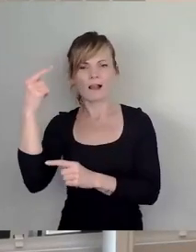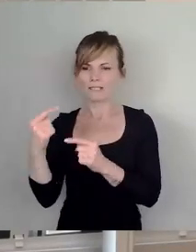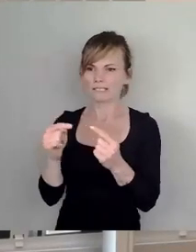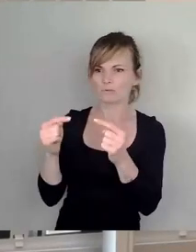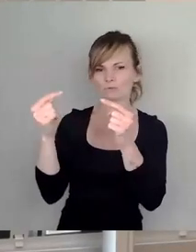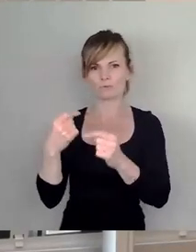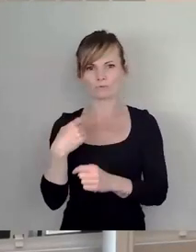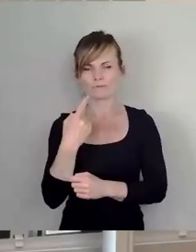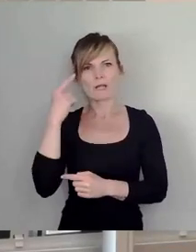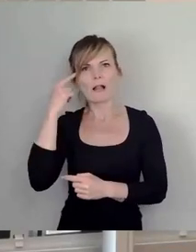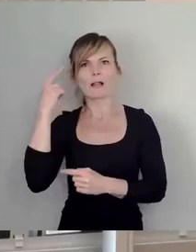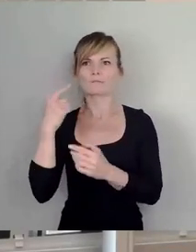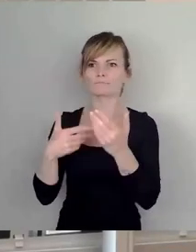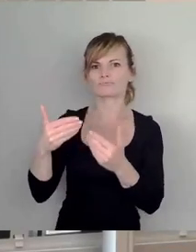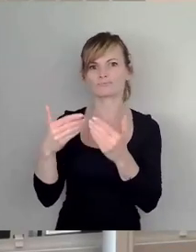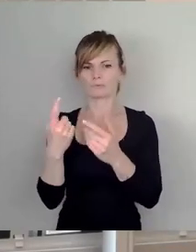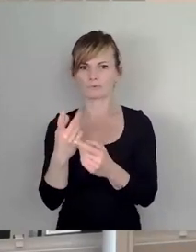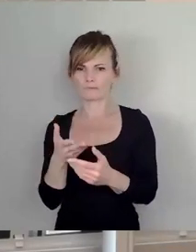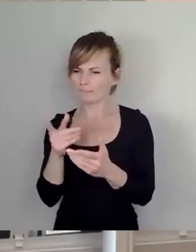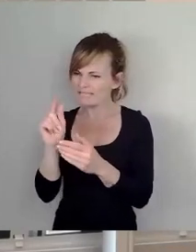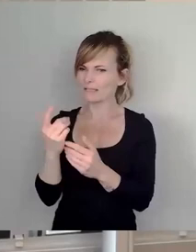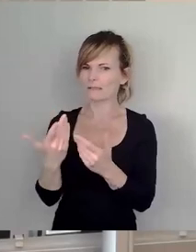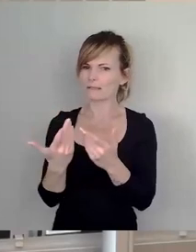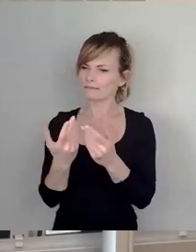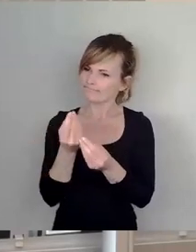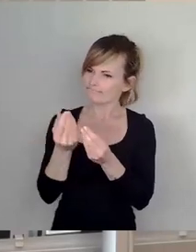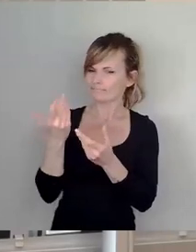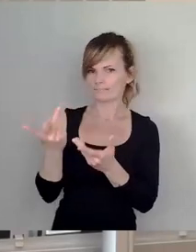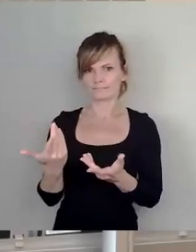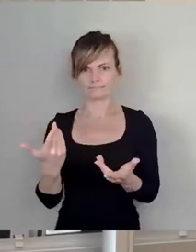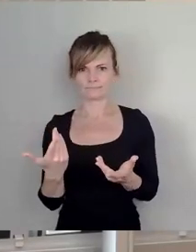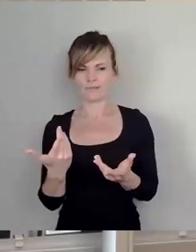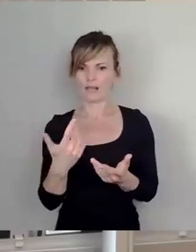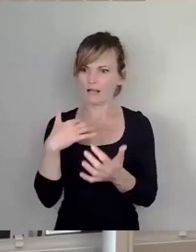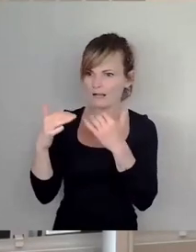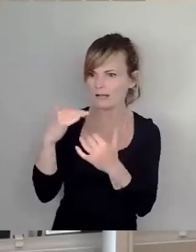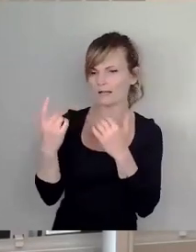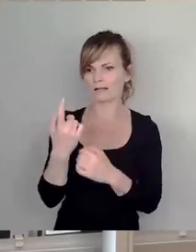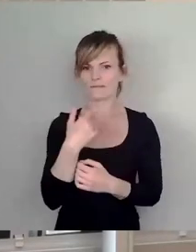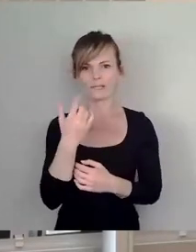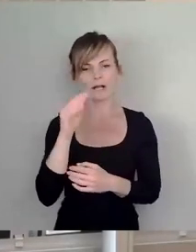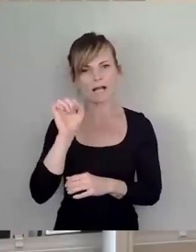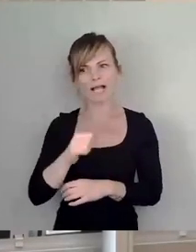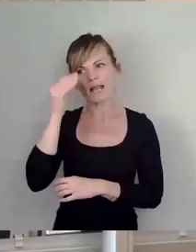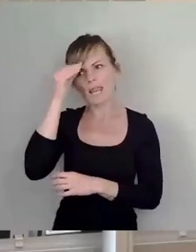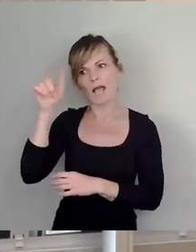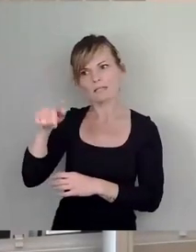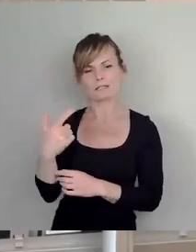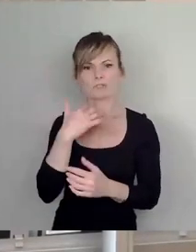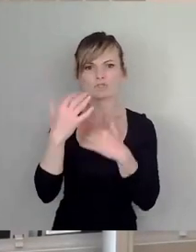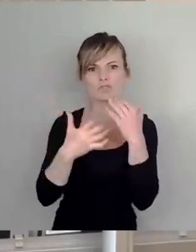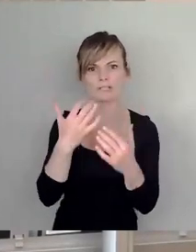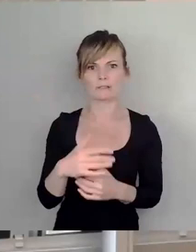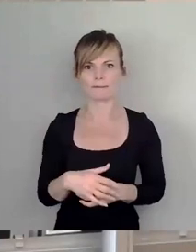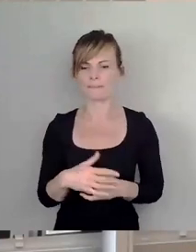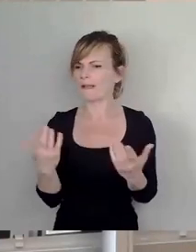die Diskussionen wir sehr viel über die Geschichte und über uns lernen können. Was wäre denn, wenn Lea Grundig einfach